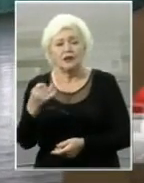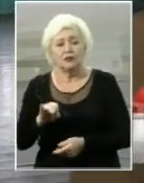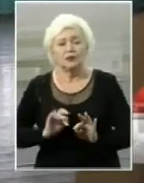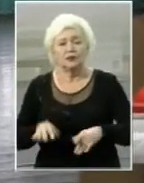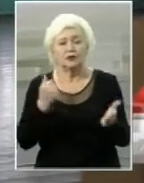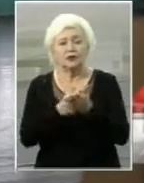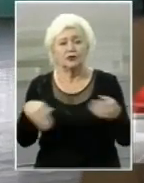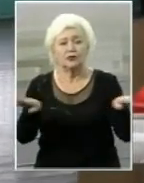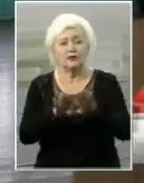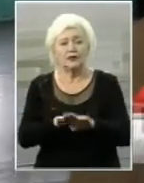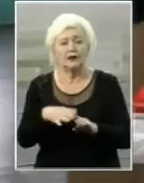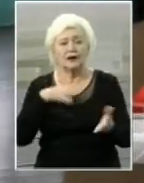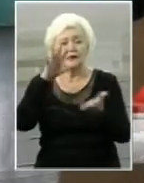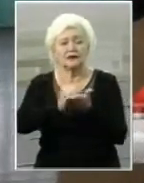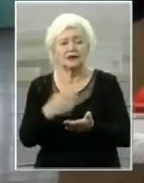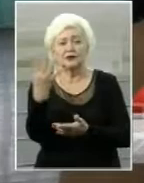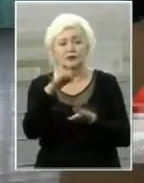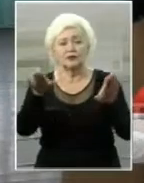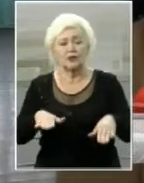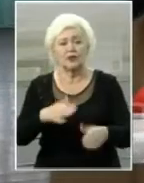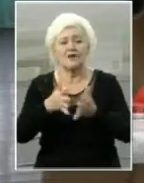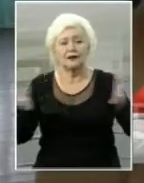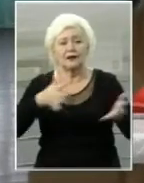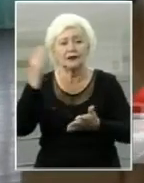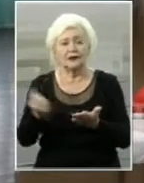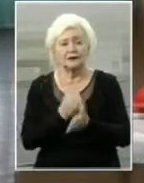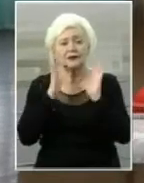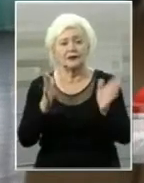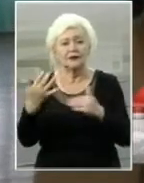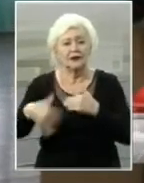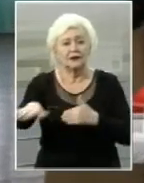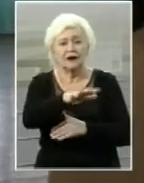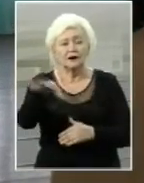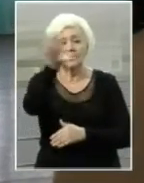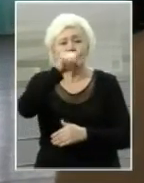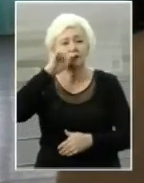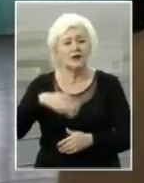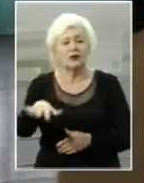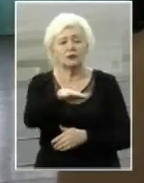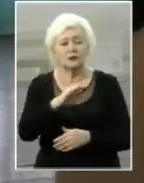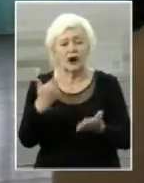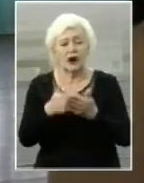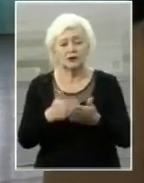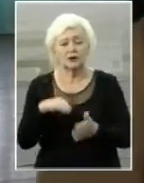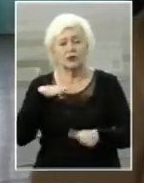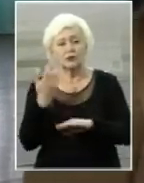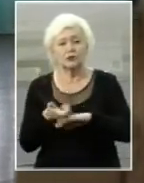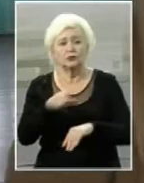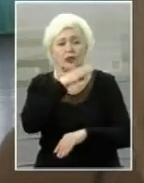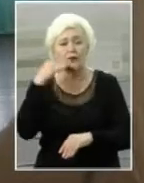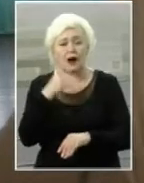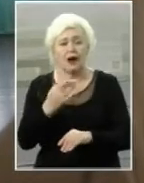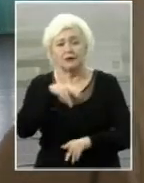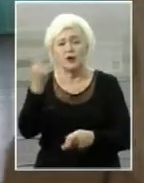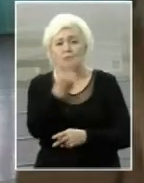фіналу. Посіли четверте місце. Це велике досягнення не лише для Херсона, а й для всієї України. Адже було дуже багато пар з